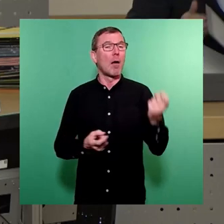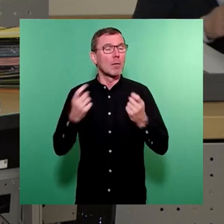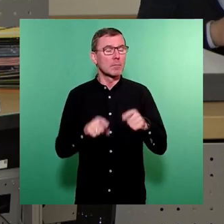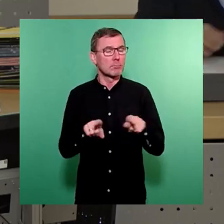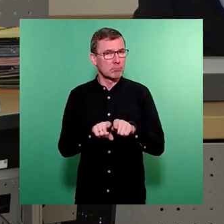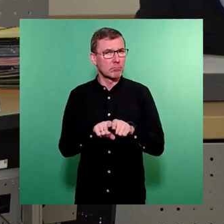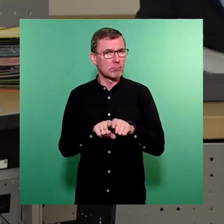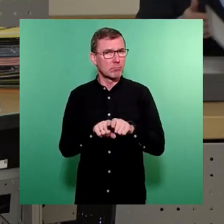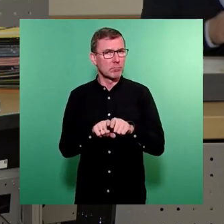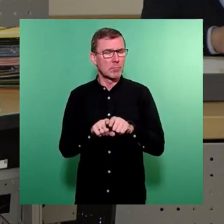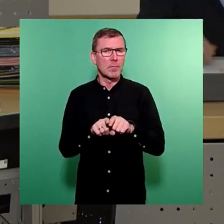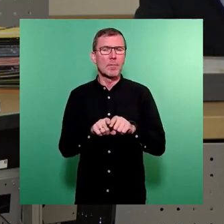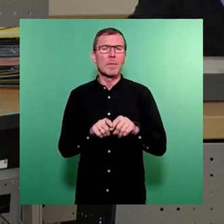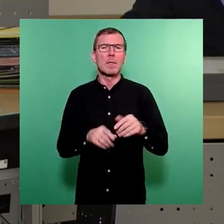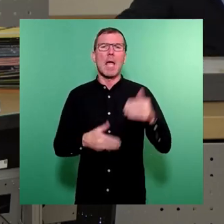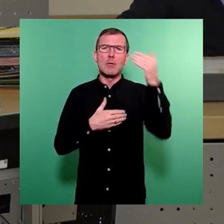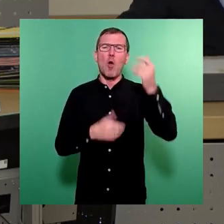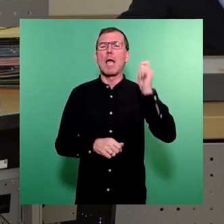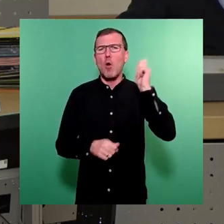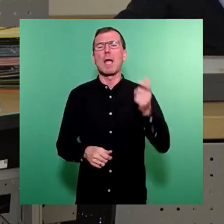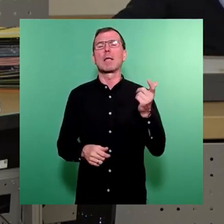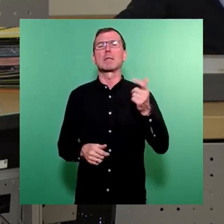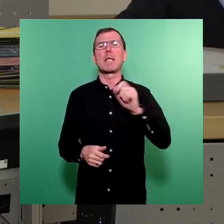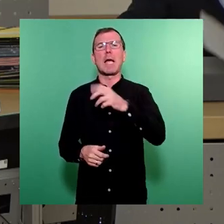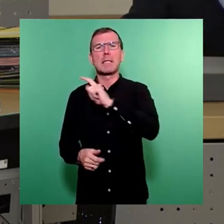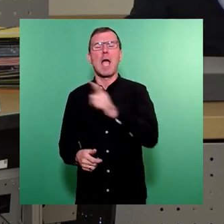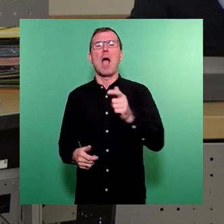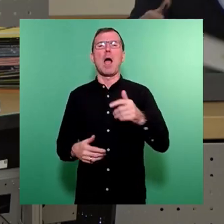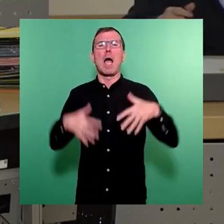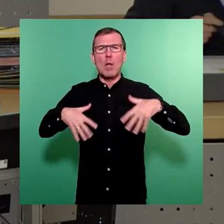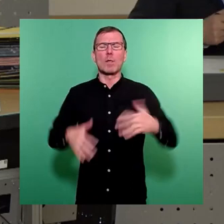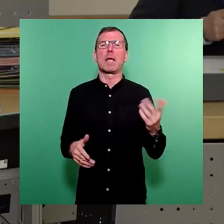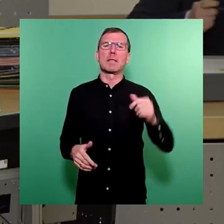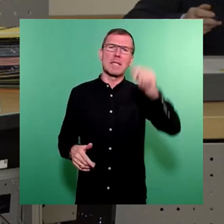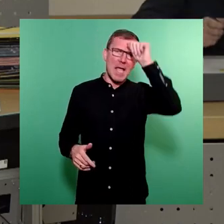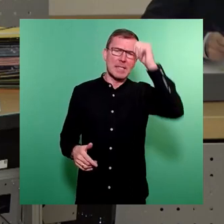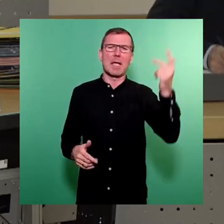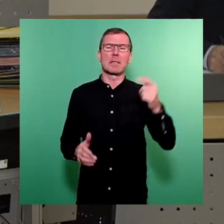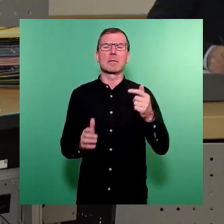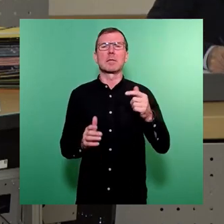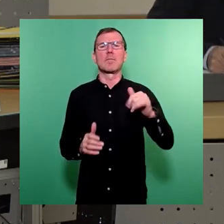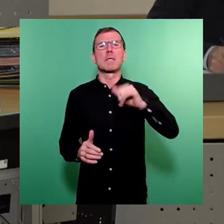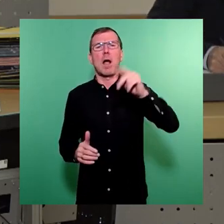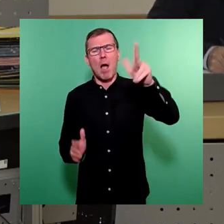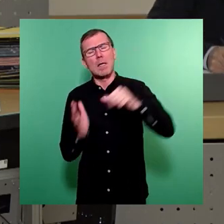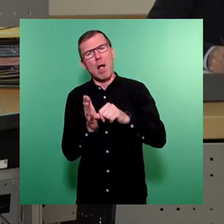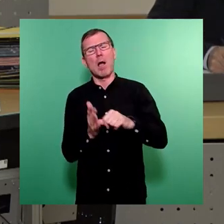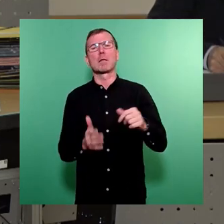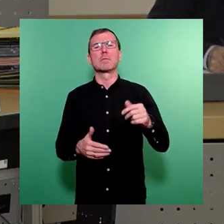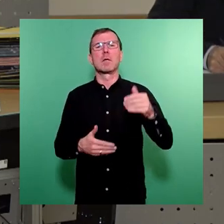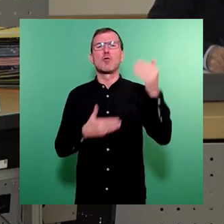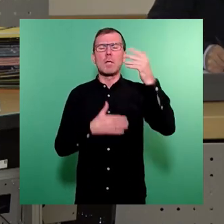Äthiopien, Afghanistan, Eritrea, Georgien, Indien, Irak, Jordanien, Libanon, Marokko, Myanmar,